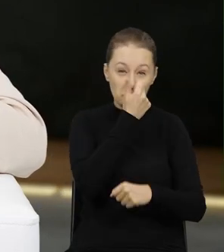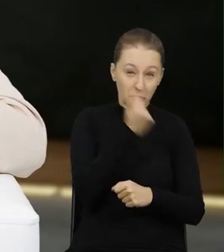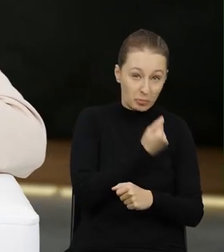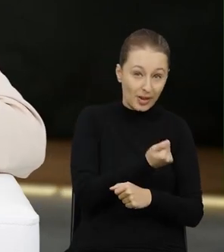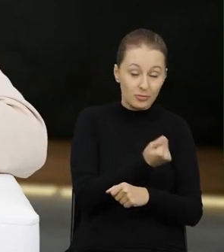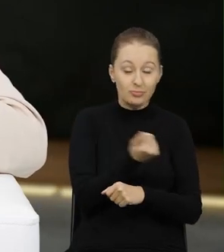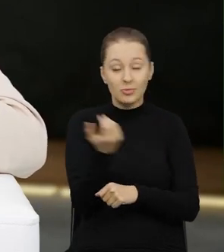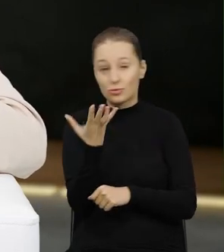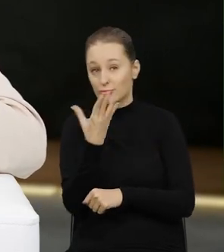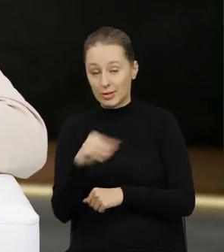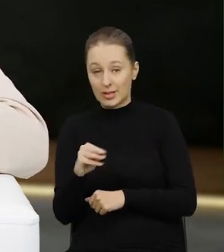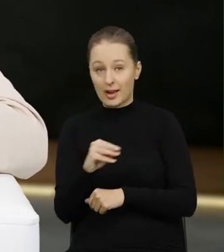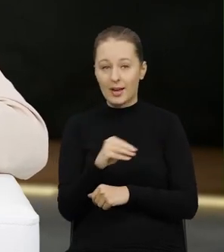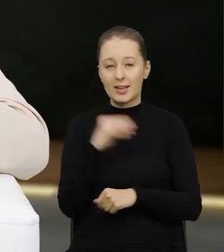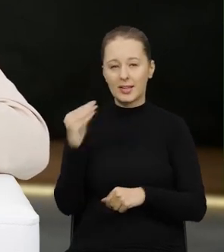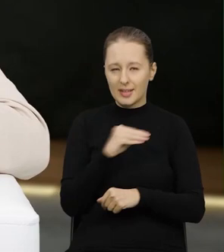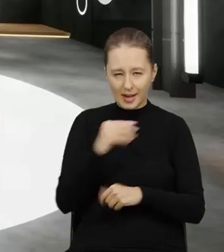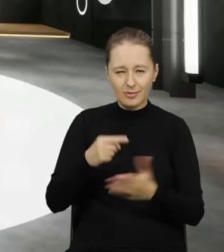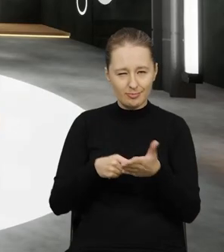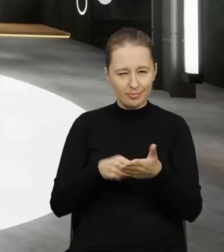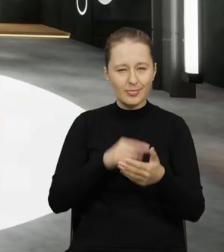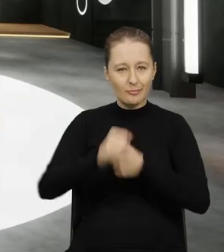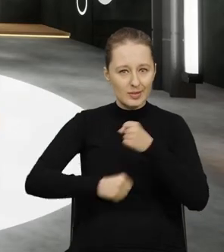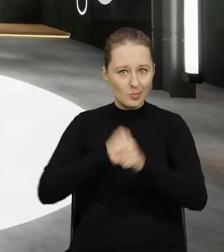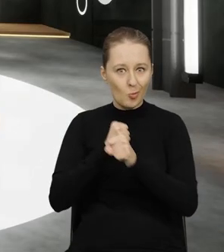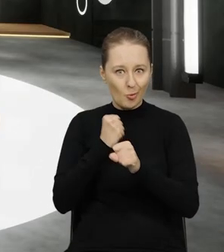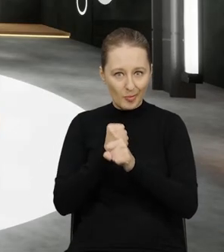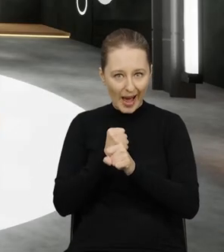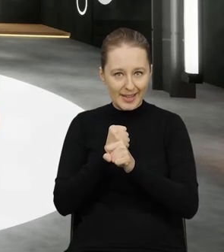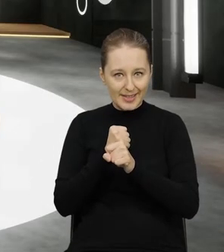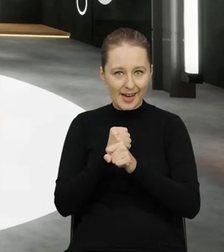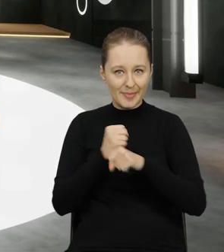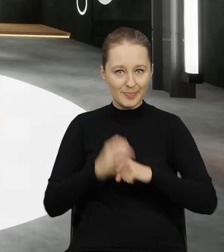odpadem, czy nie. I tak jak podkreślając jeszcze właśnie tą współpracę,